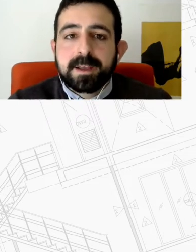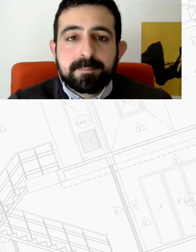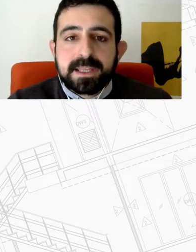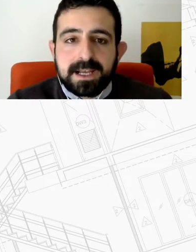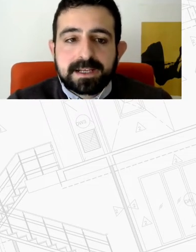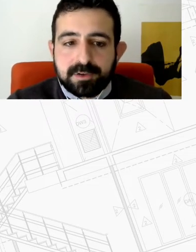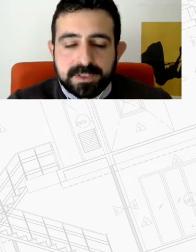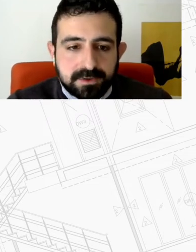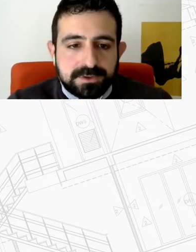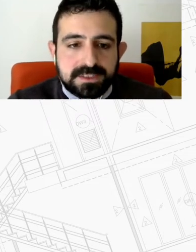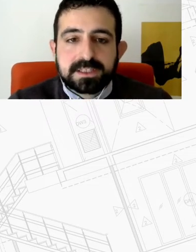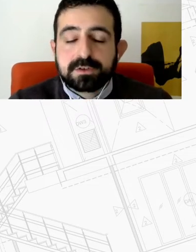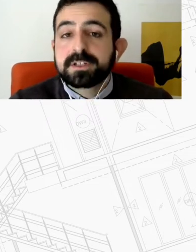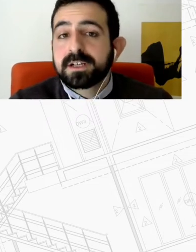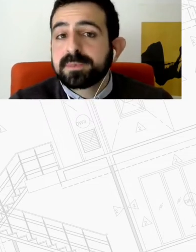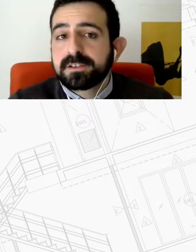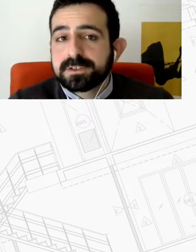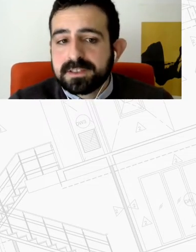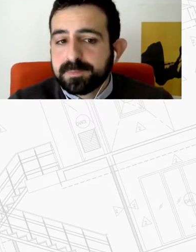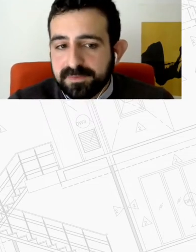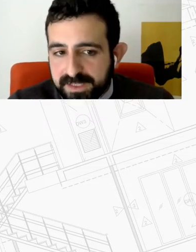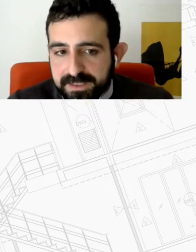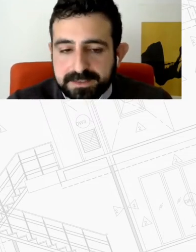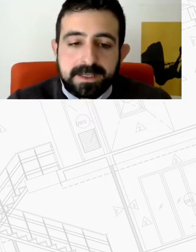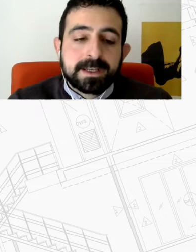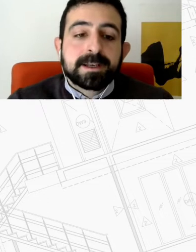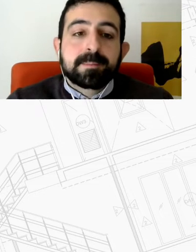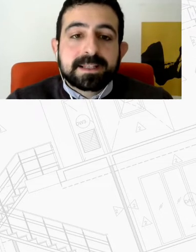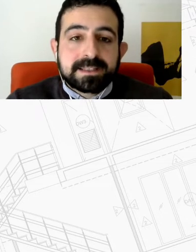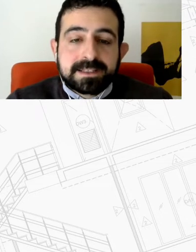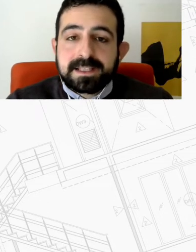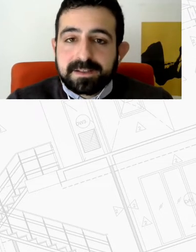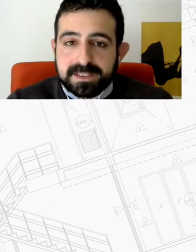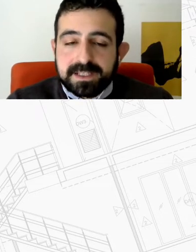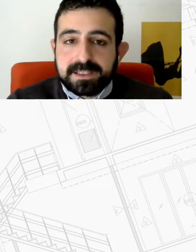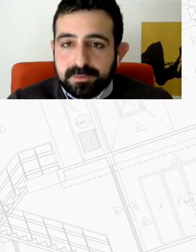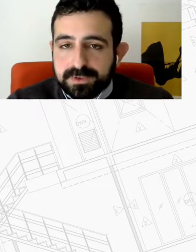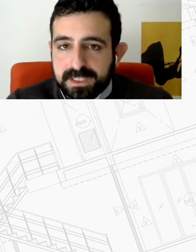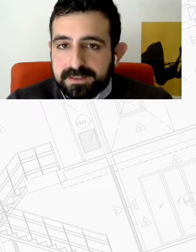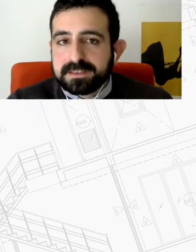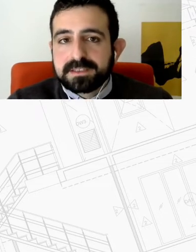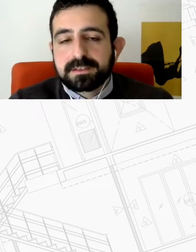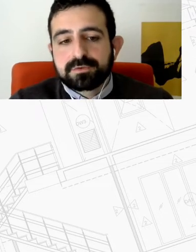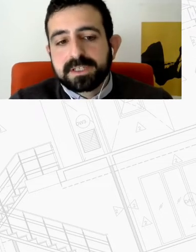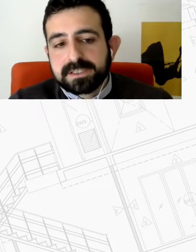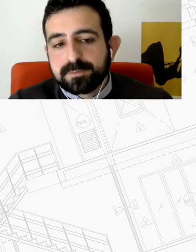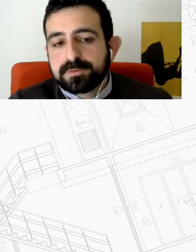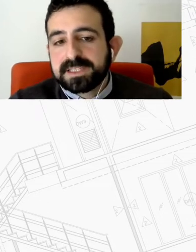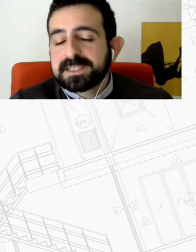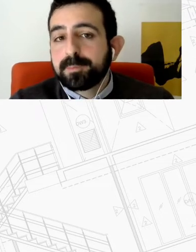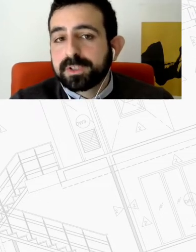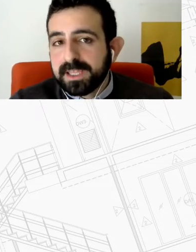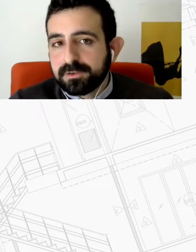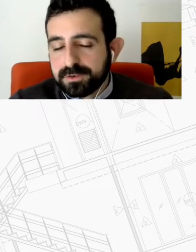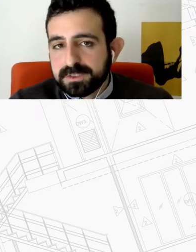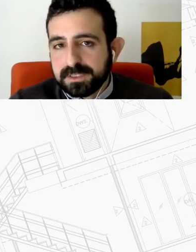με μία άλλη ακόμη και εντός τις ίδιες χώρες ή ακόμη και εντός τις ίδιες περιφέρειες. Παρατηρείται τελευταία και ακούστηκε ήδη στους χαιρετισμούς